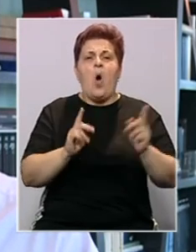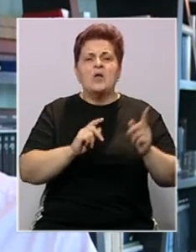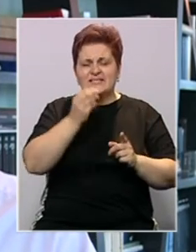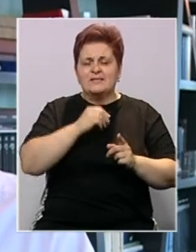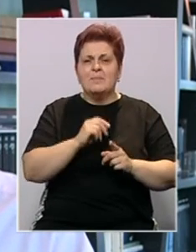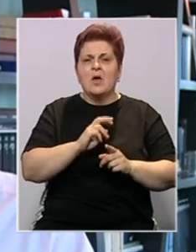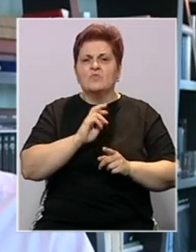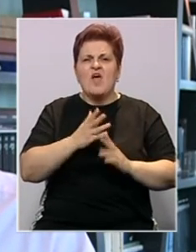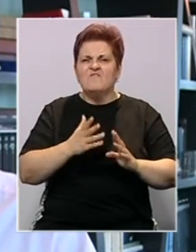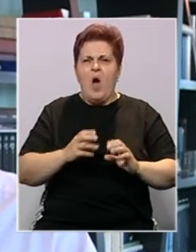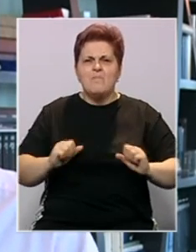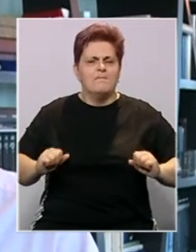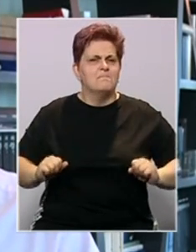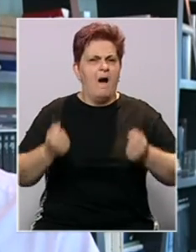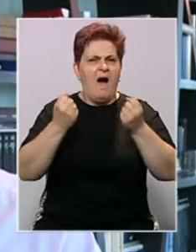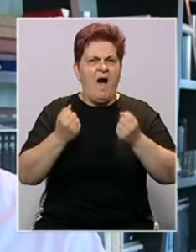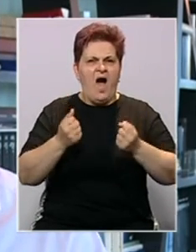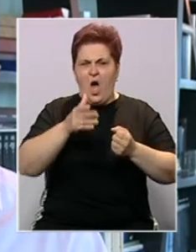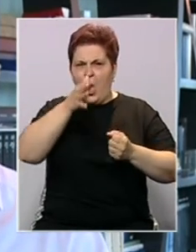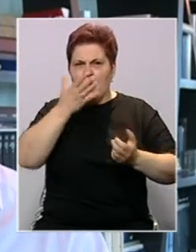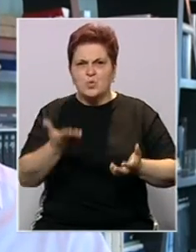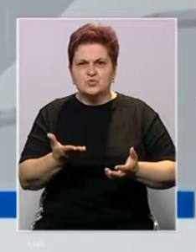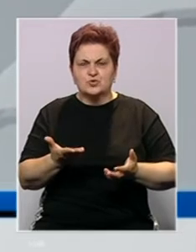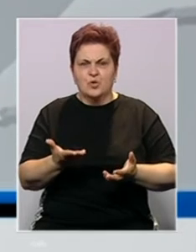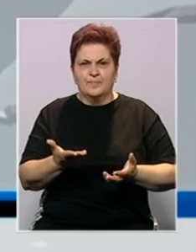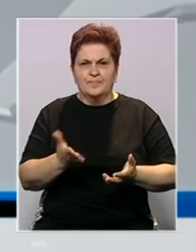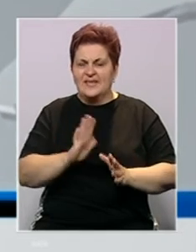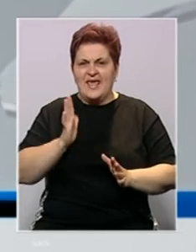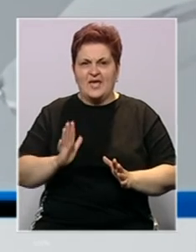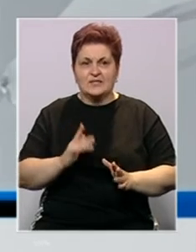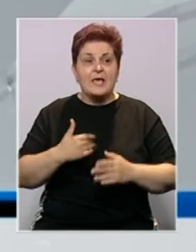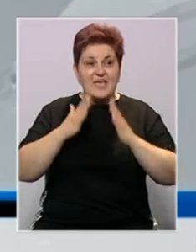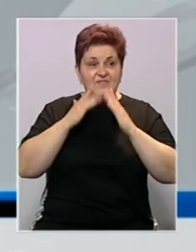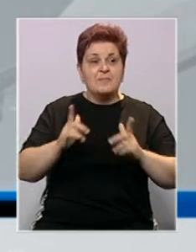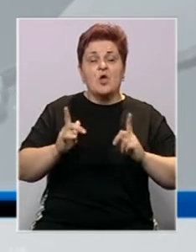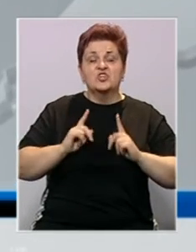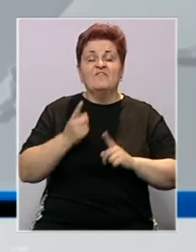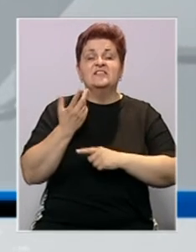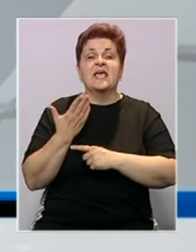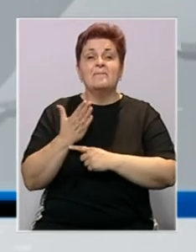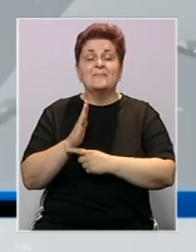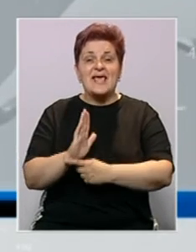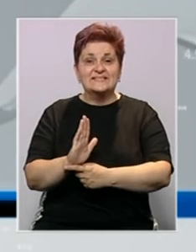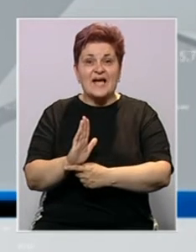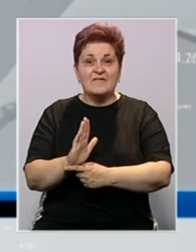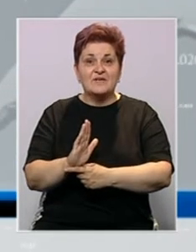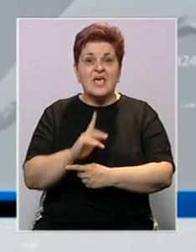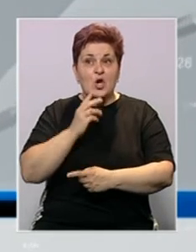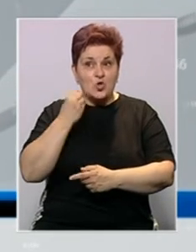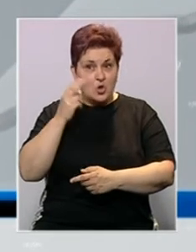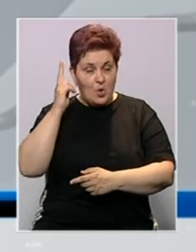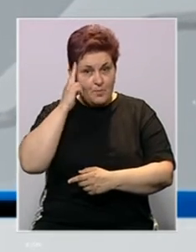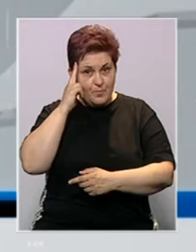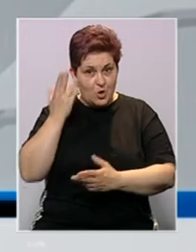veoma burno, brutalno pa i nevaspitano. Vjerujem i očekujem da će visoki predstavnik koji jako dobro